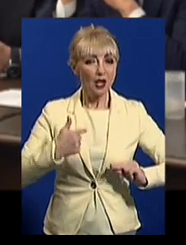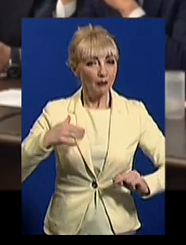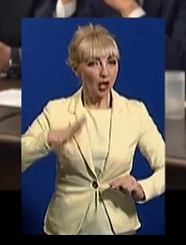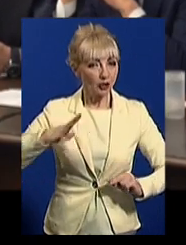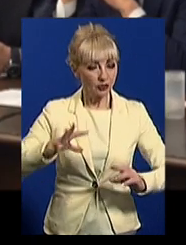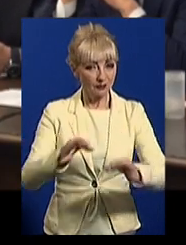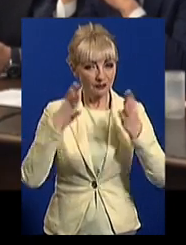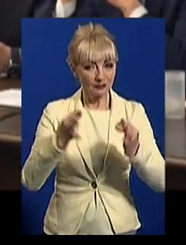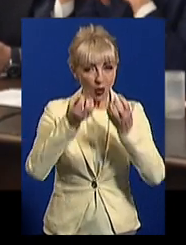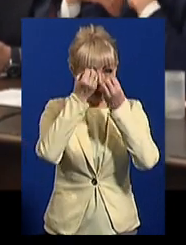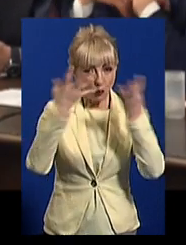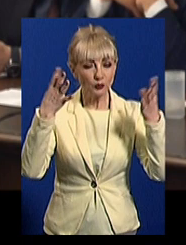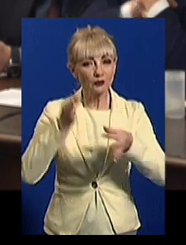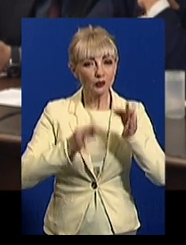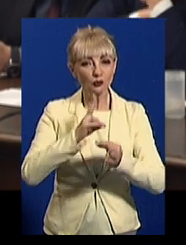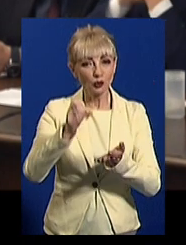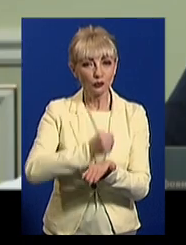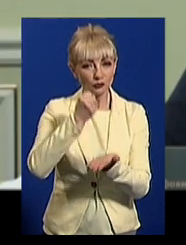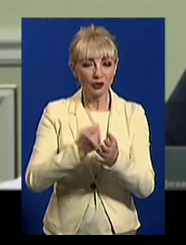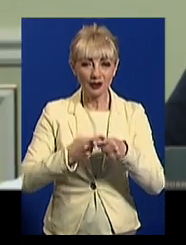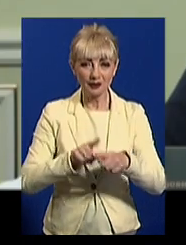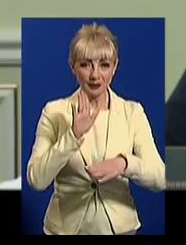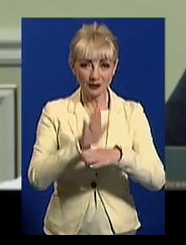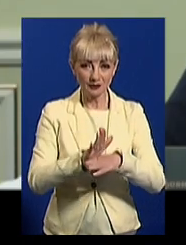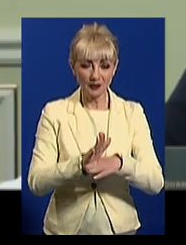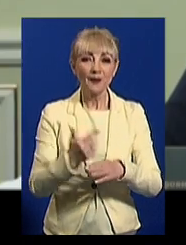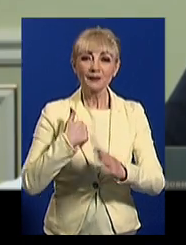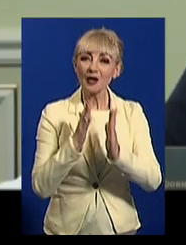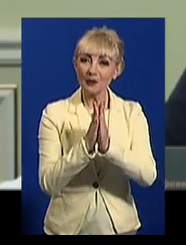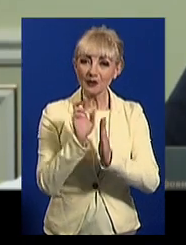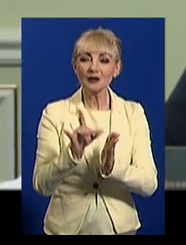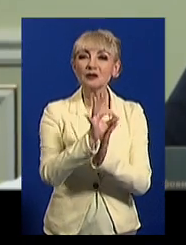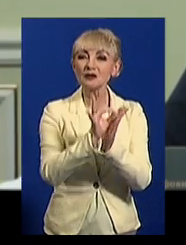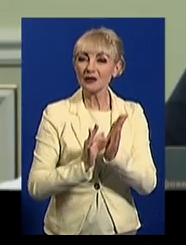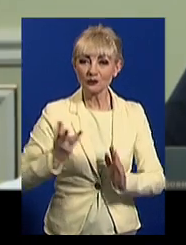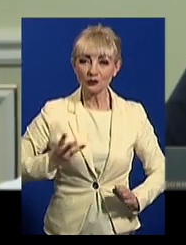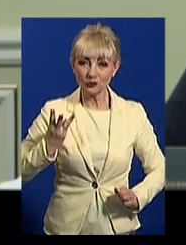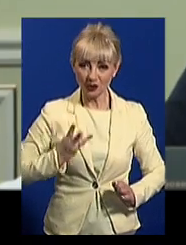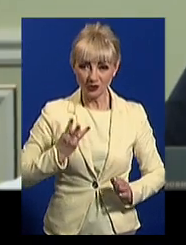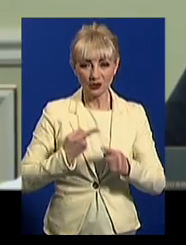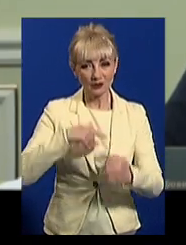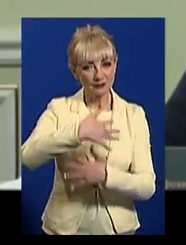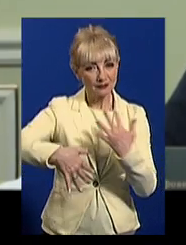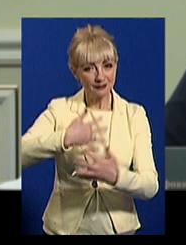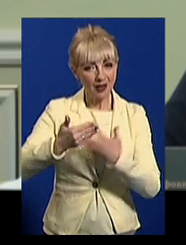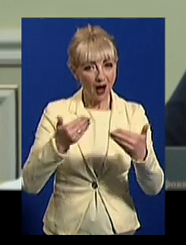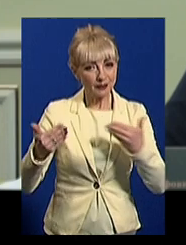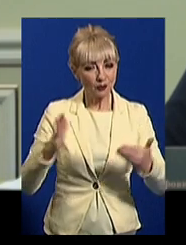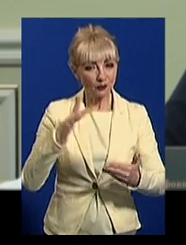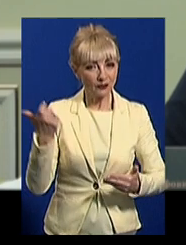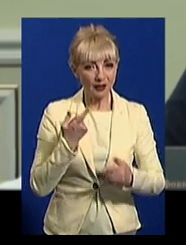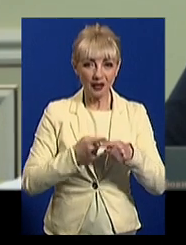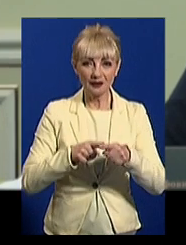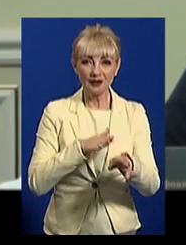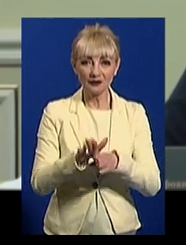розумного суду, який ухвалив певні постанови. Я б попросив одразу, бажаючих дестабілізувати обстановку у Харкові, цього не